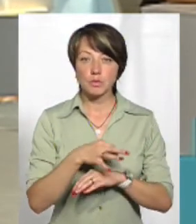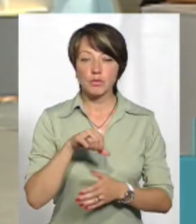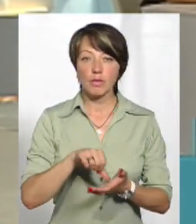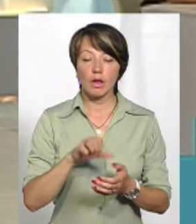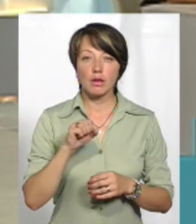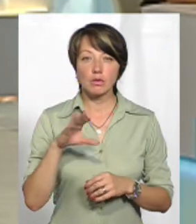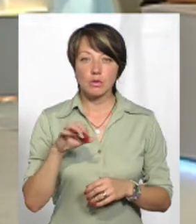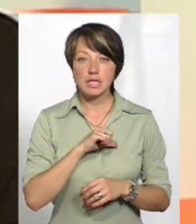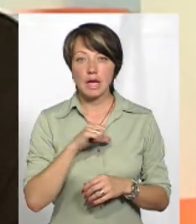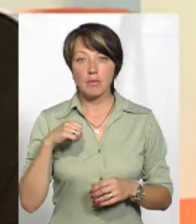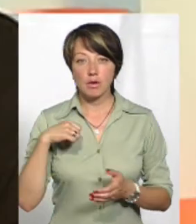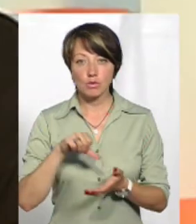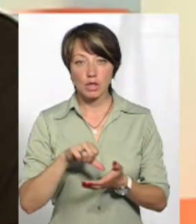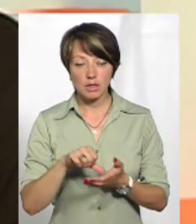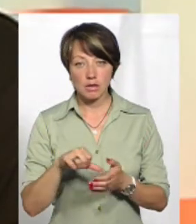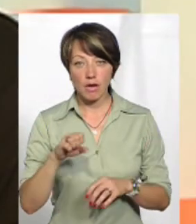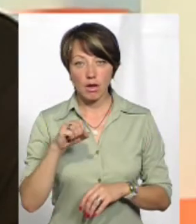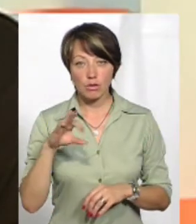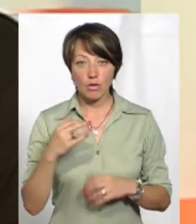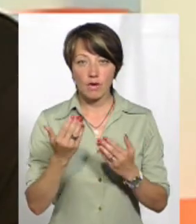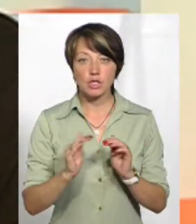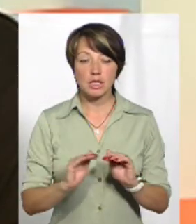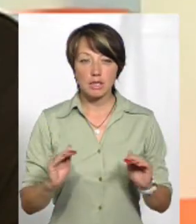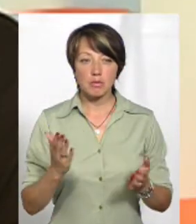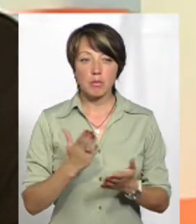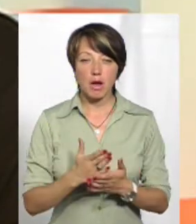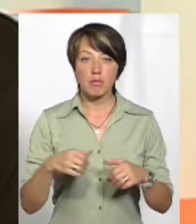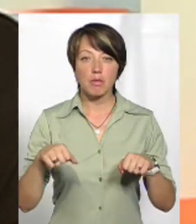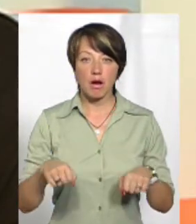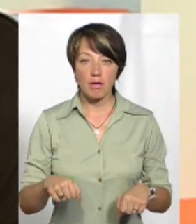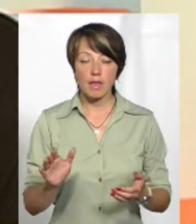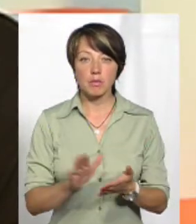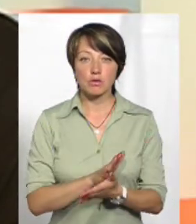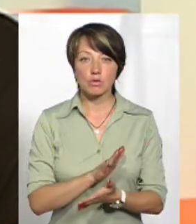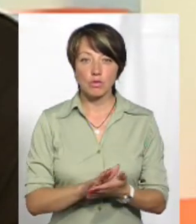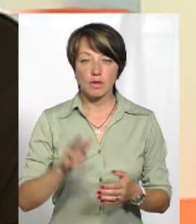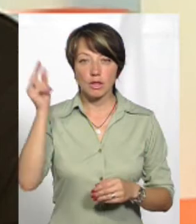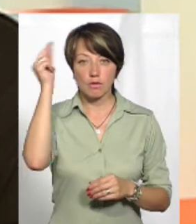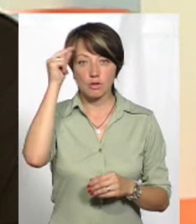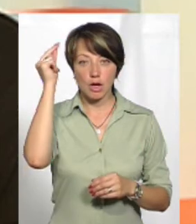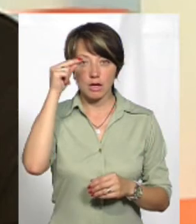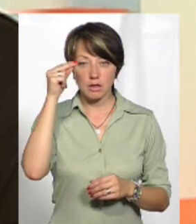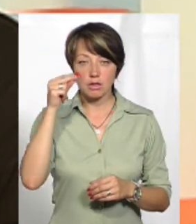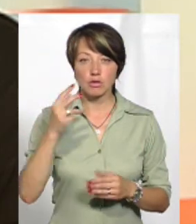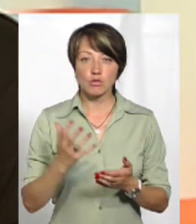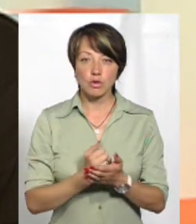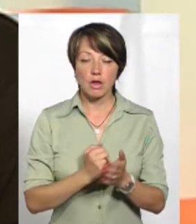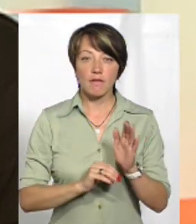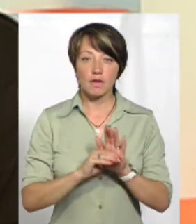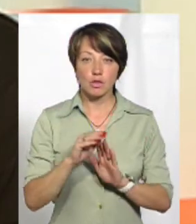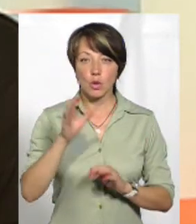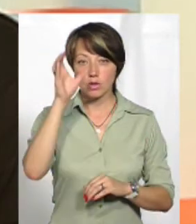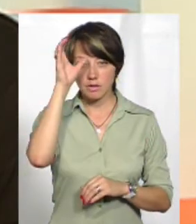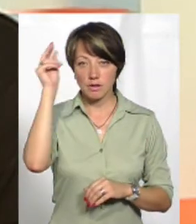учасників АТО, самі учасники АТО, Ваші діти, ви маєте право на безкоштовне навчання здобуття вищої